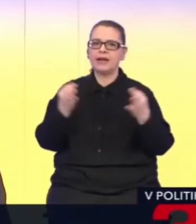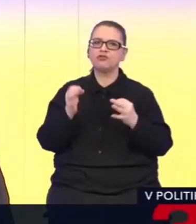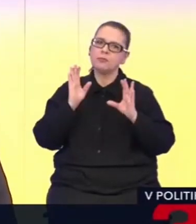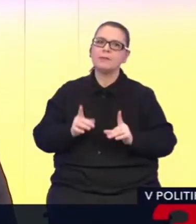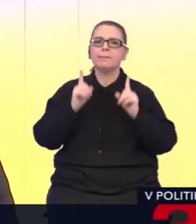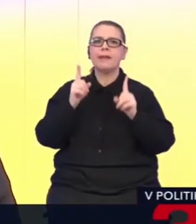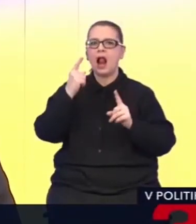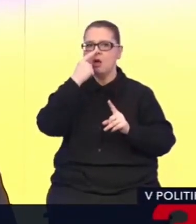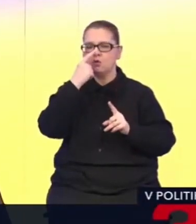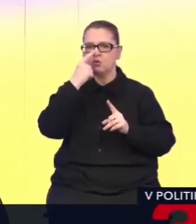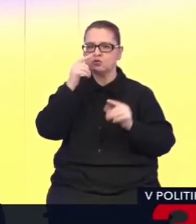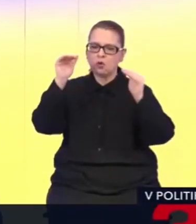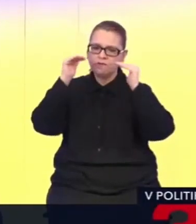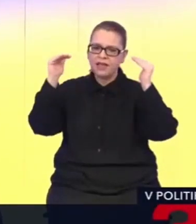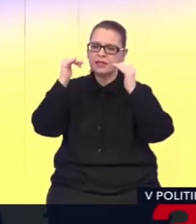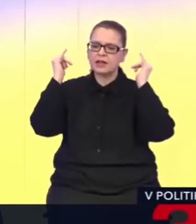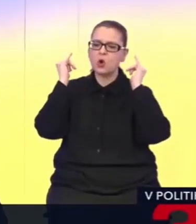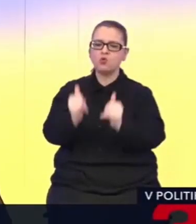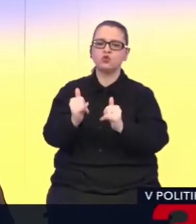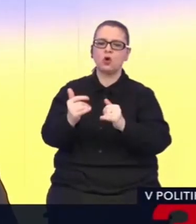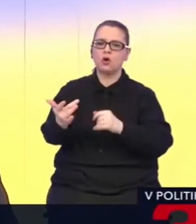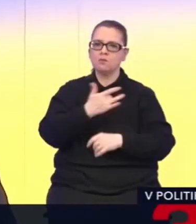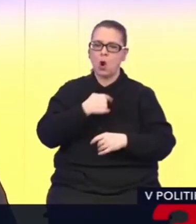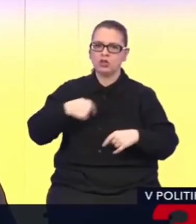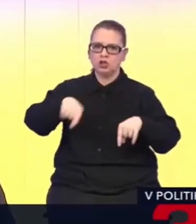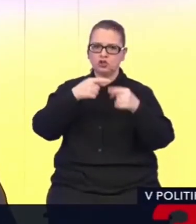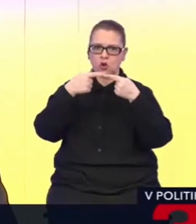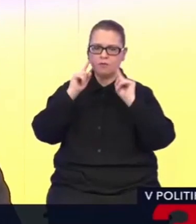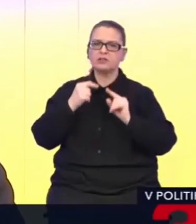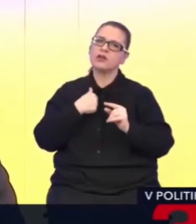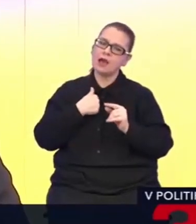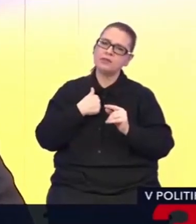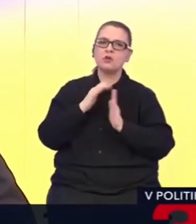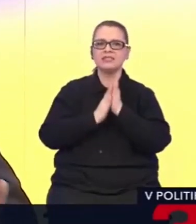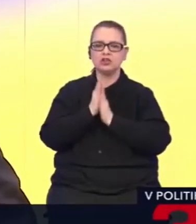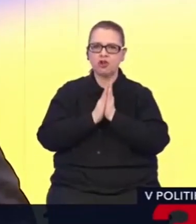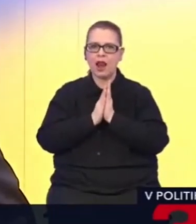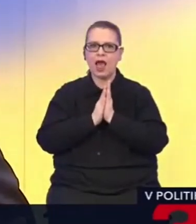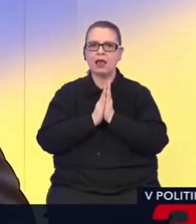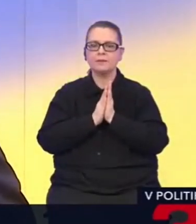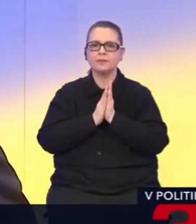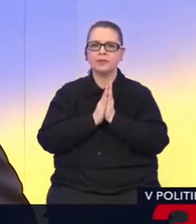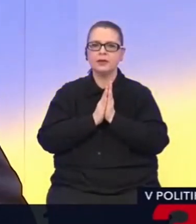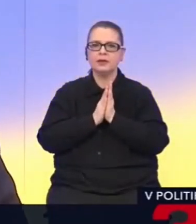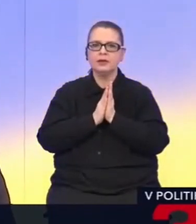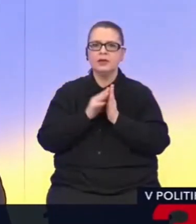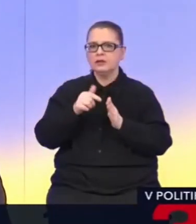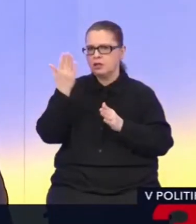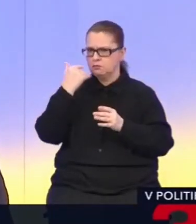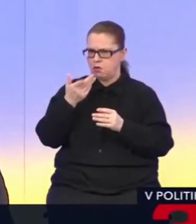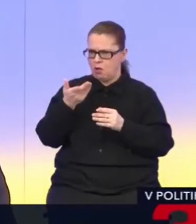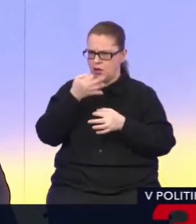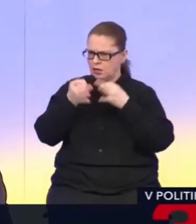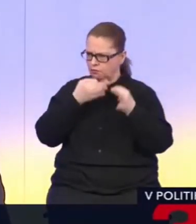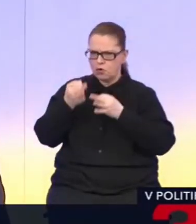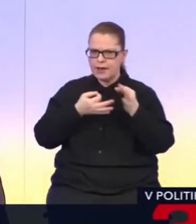mala zautočík na Slovensku. A skôr by som si vedel a želal by som si, dneska sa otvorila informácia, dostala sa k